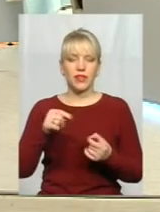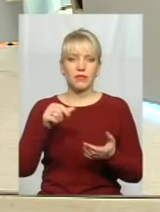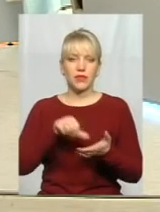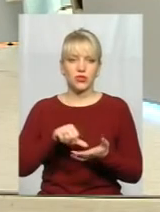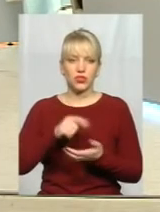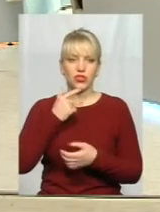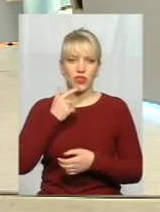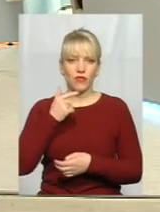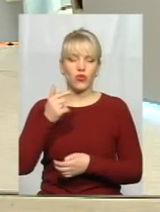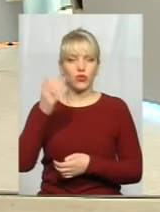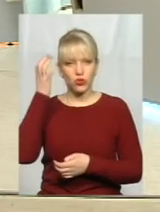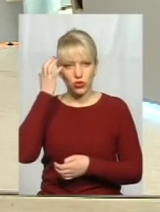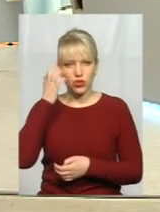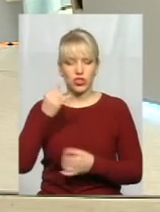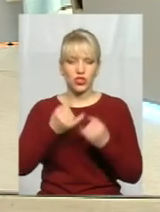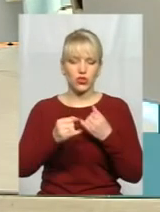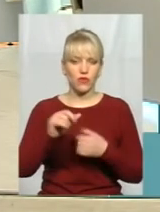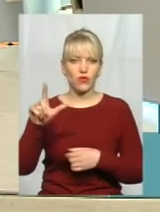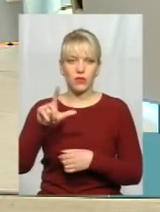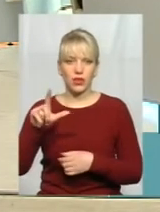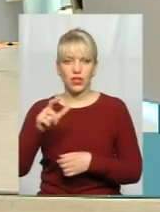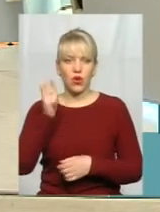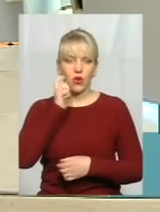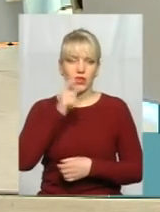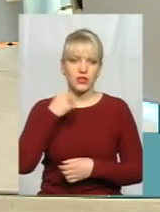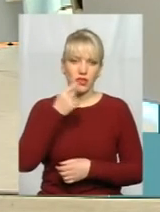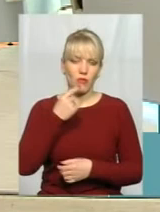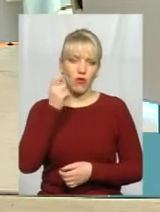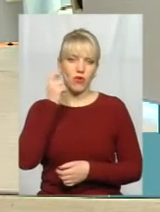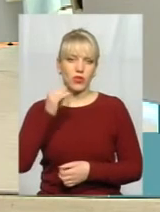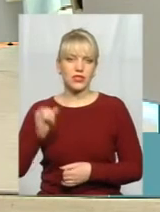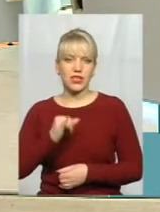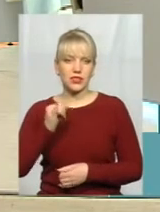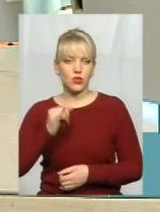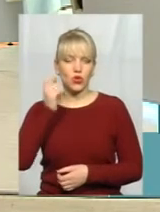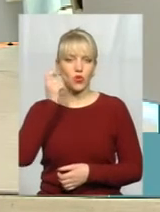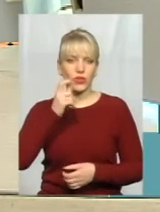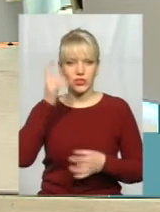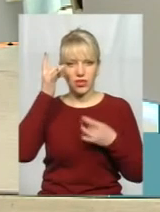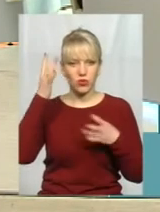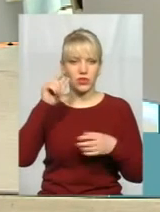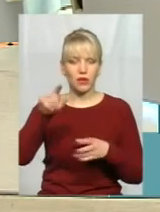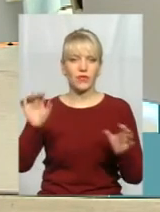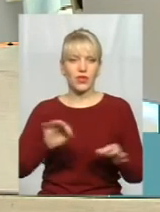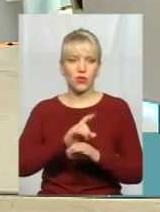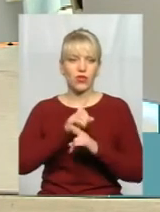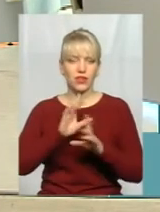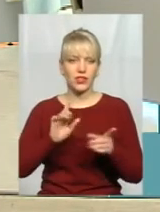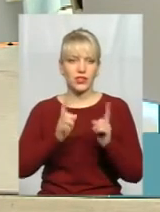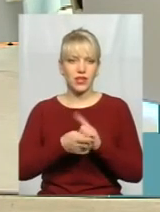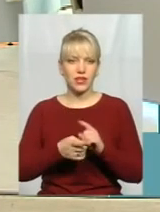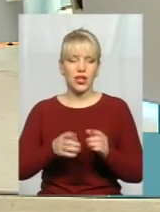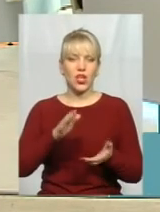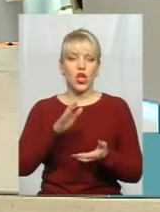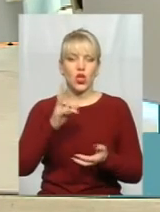-чорний, жовто-блакитний, українська мова, українська історія, українська культура, там ніколи не стане нога